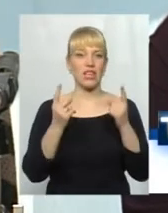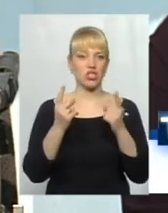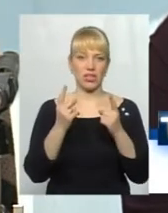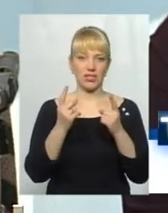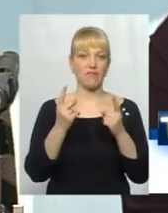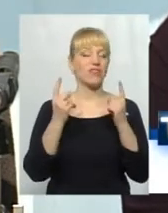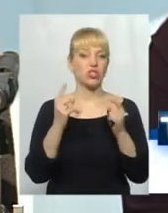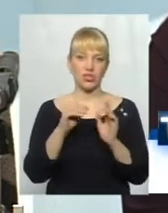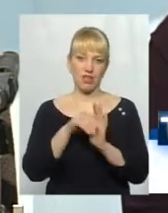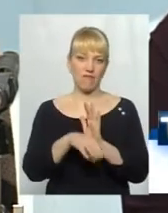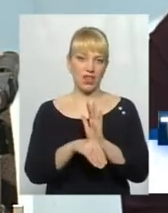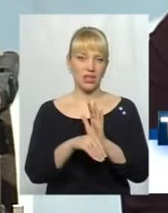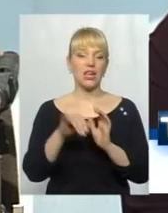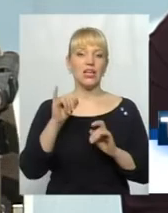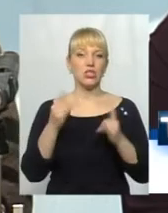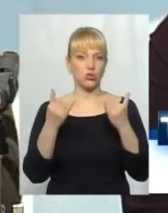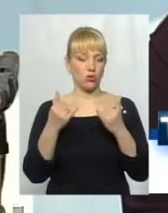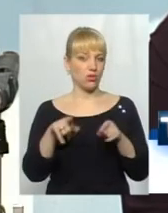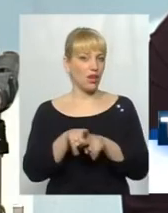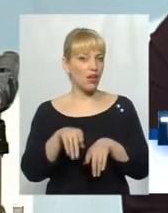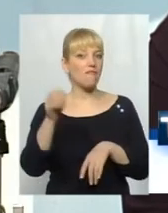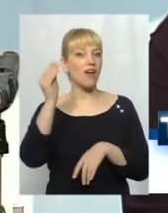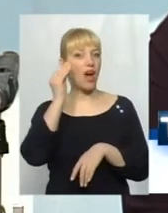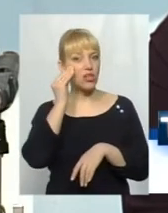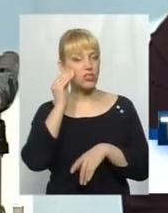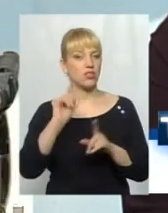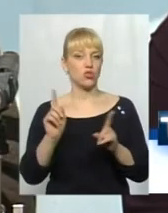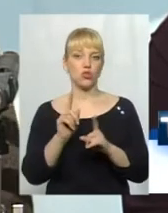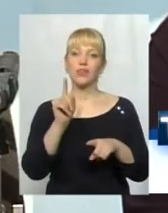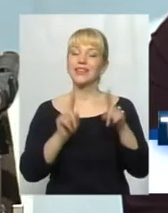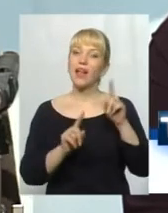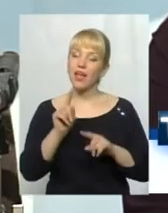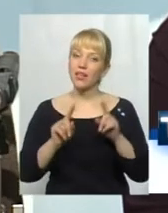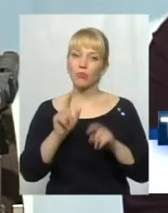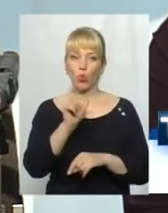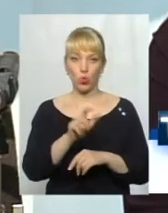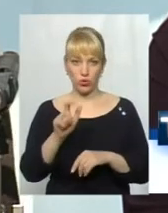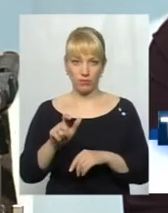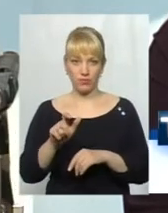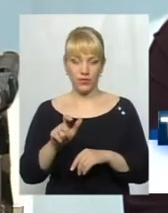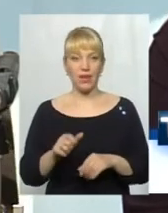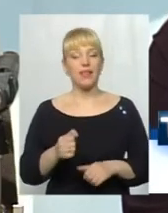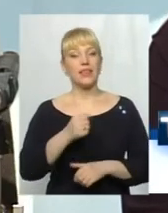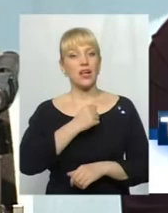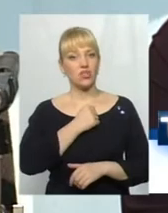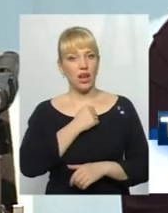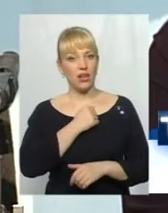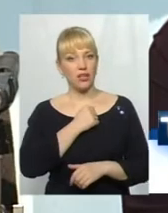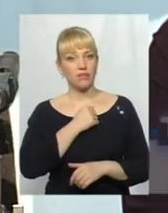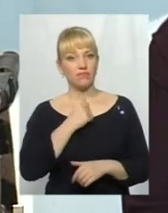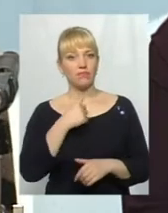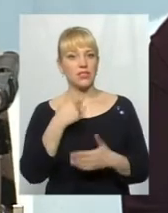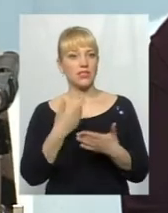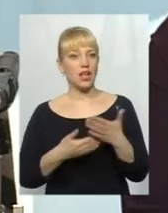-величезний вклад. І сьогодні складається враження, що деяким людям, на жаль, і, здається, і